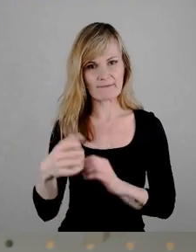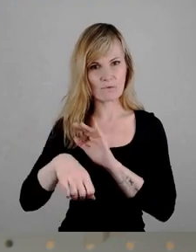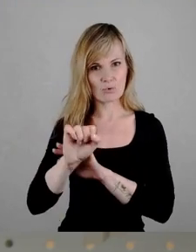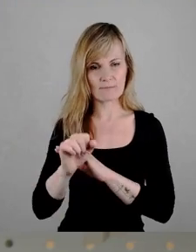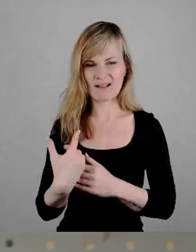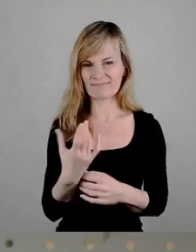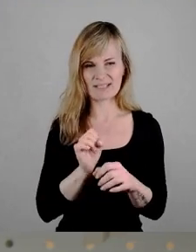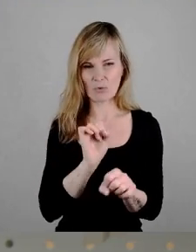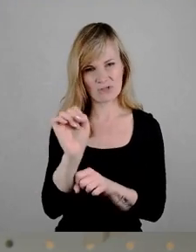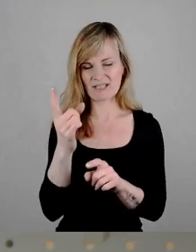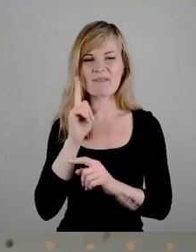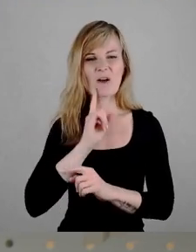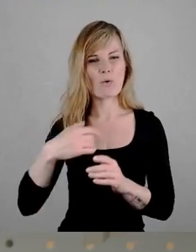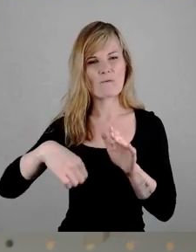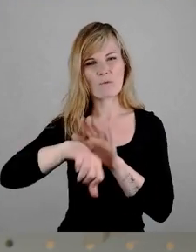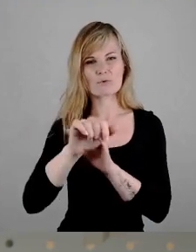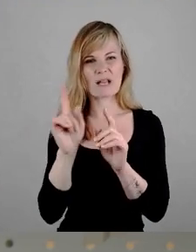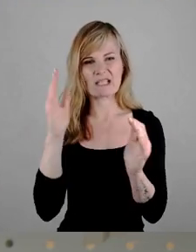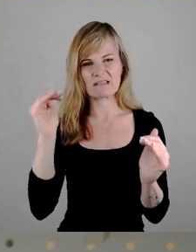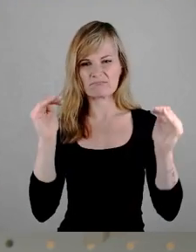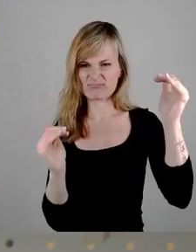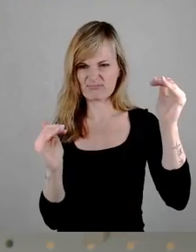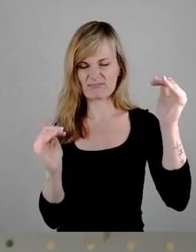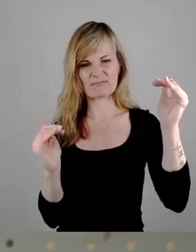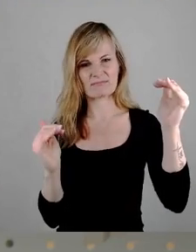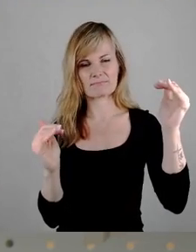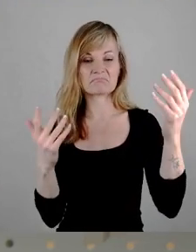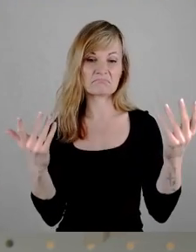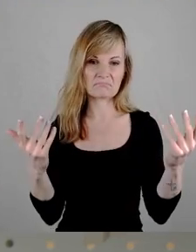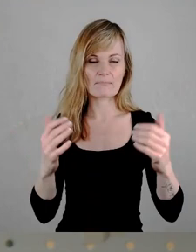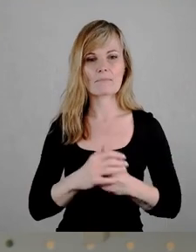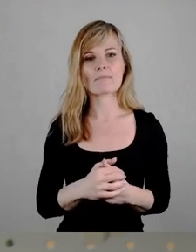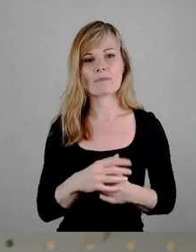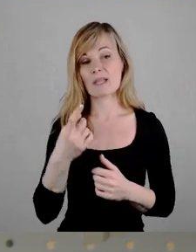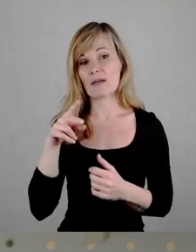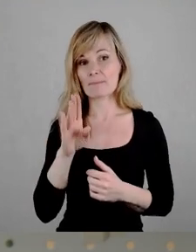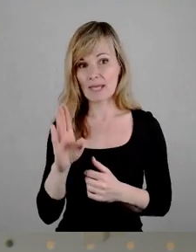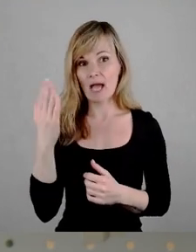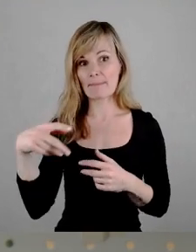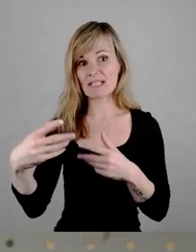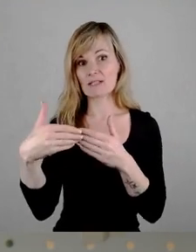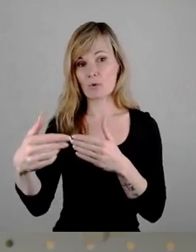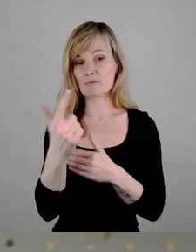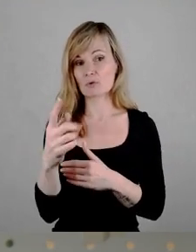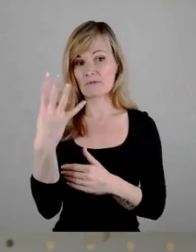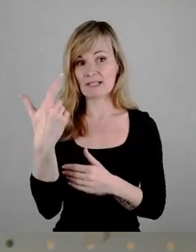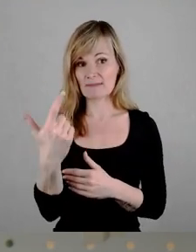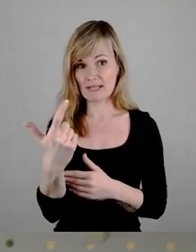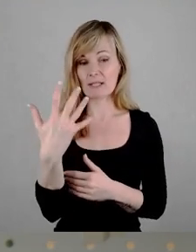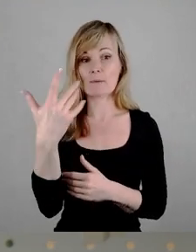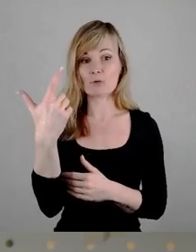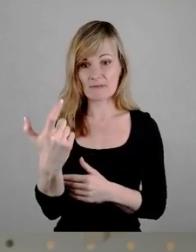in der zweiten Reihe. Deshalb ist die Idee des DFB ab der Saison 24-25, den Frauen-Supercup